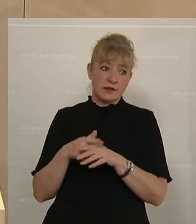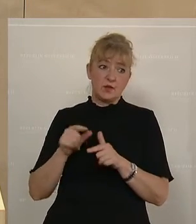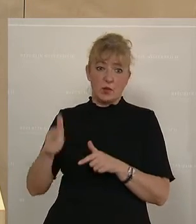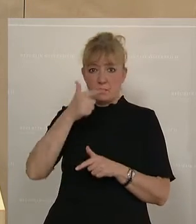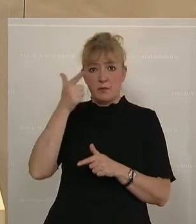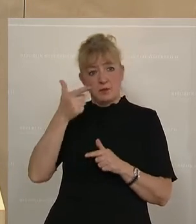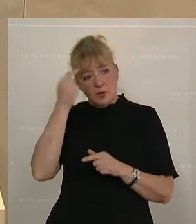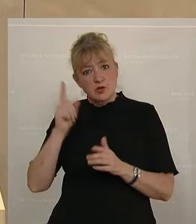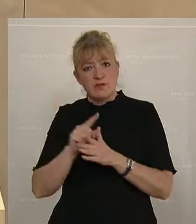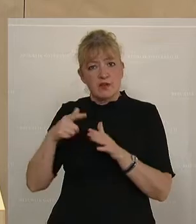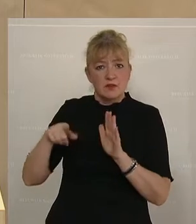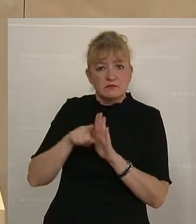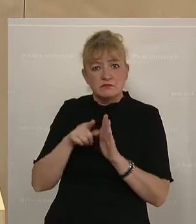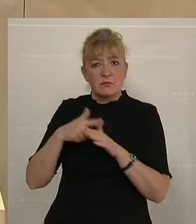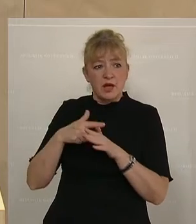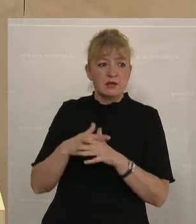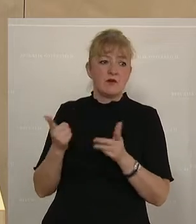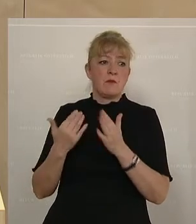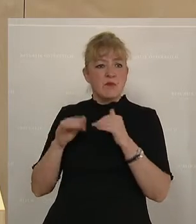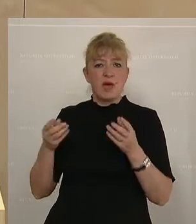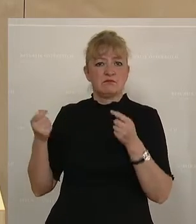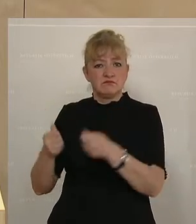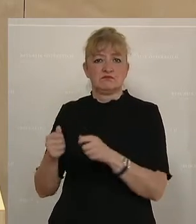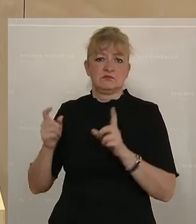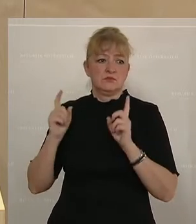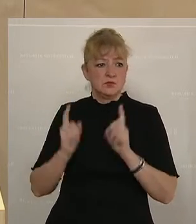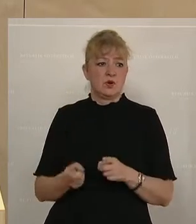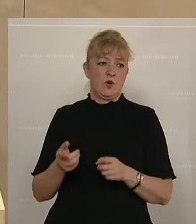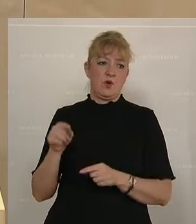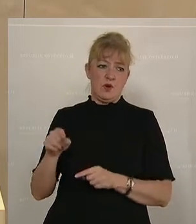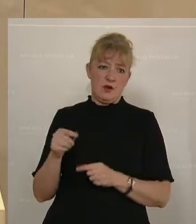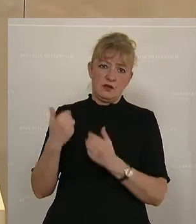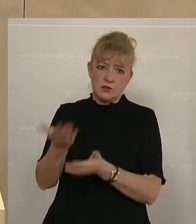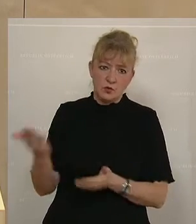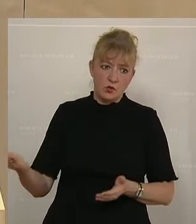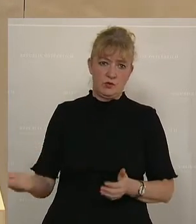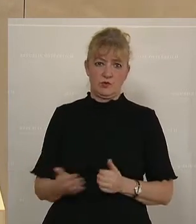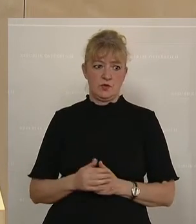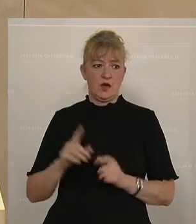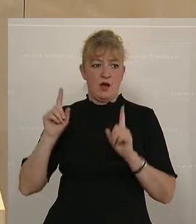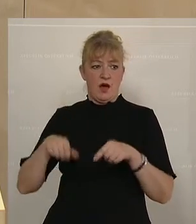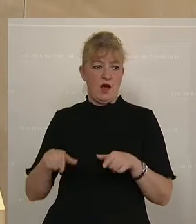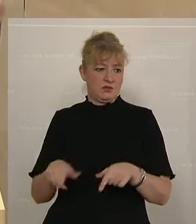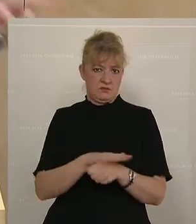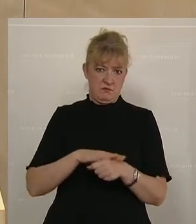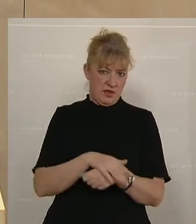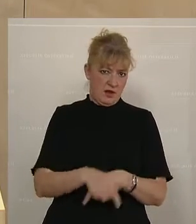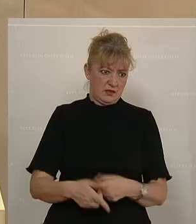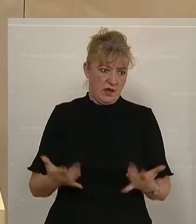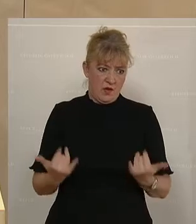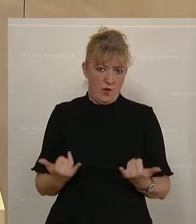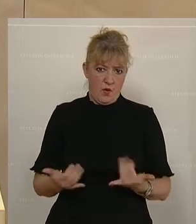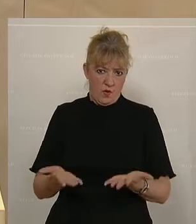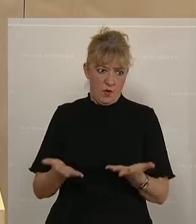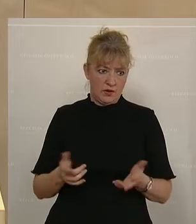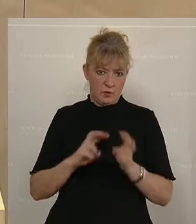Menschen, die eine Beeinträchtigung haben, viel mehr eingesetzt und viel mehr Ihnen zuteil werden lassen, als in diesem Bereich, was Sie heute